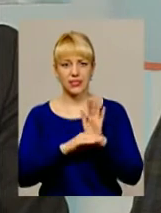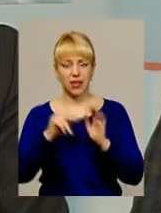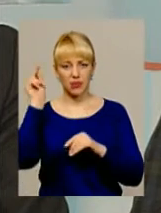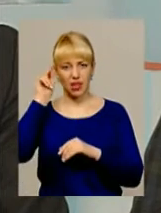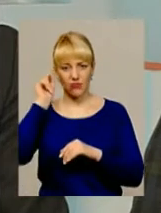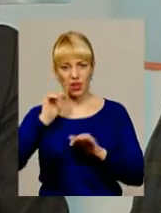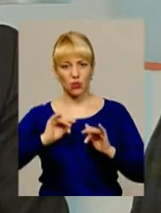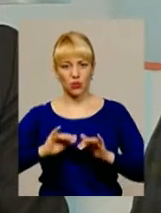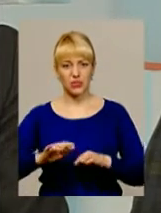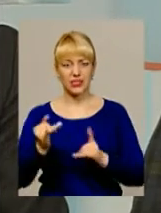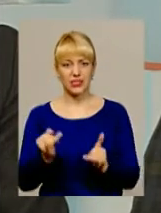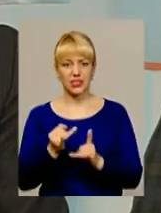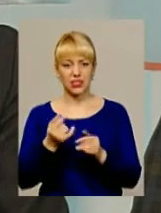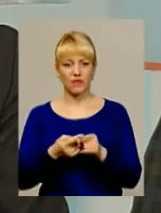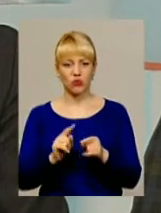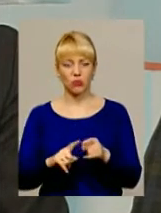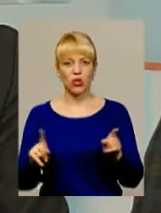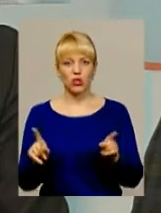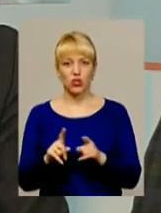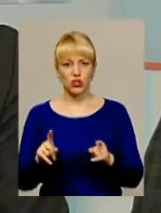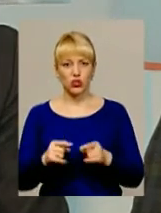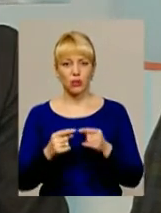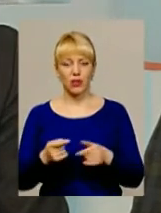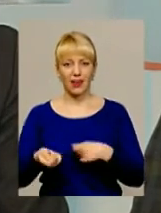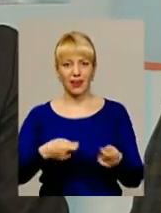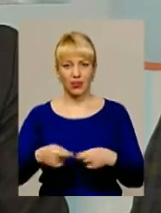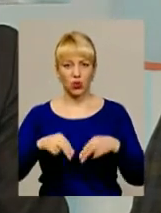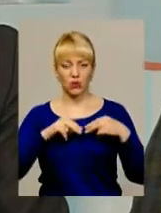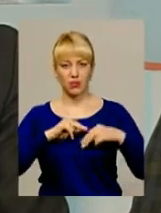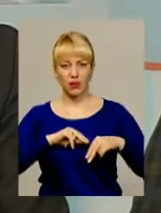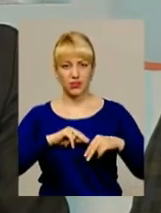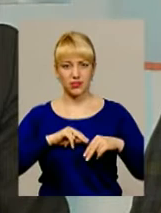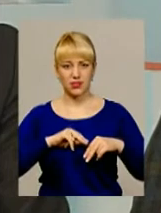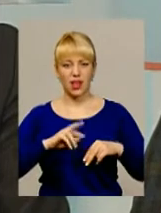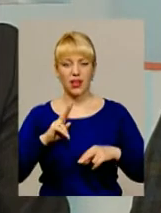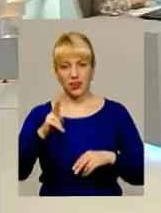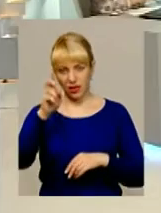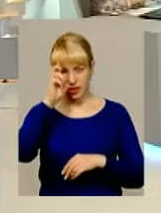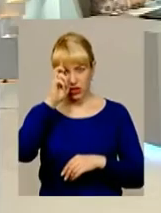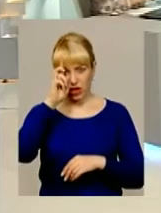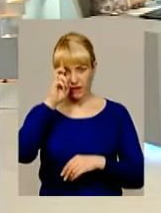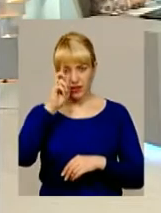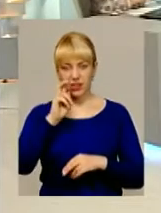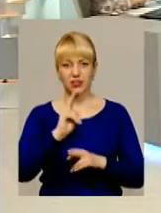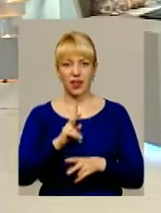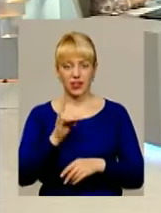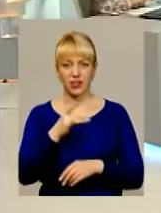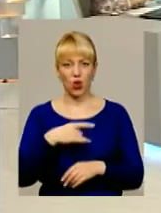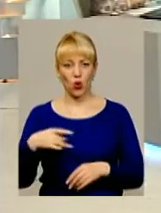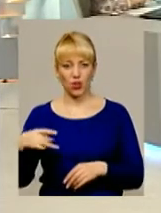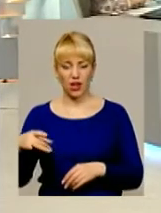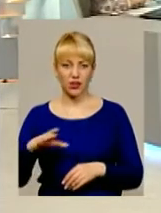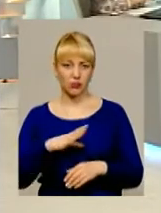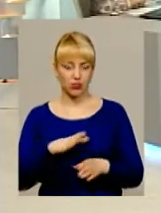і зацікавленості в тому, щоб ринок праці як державний, як регіональний